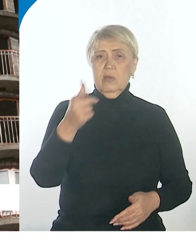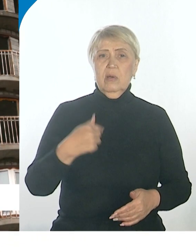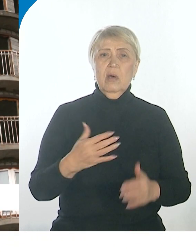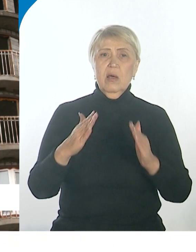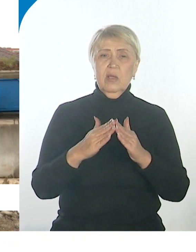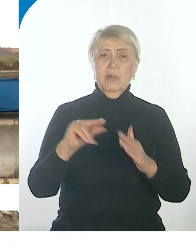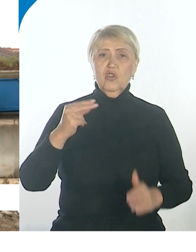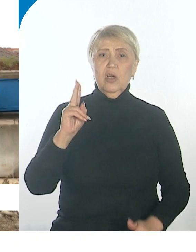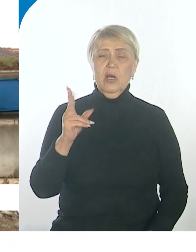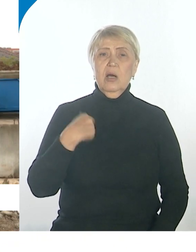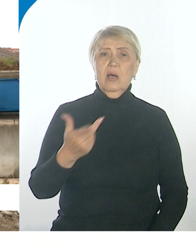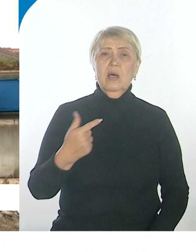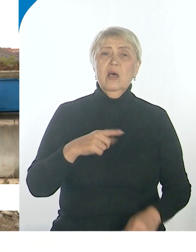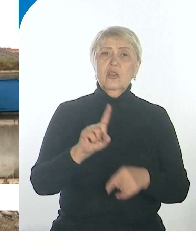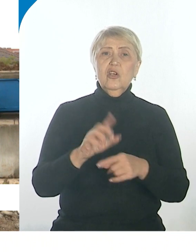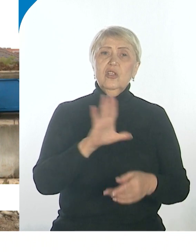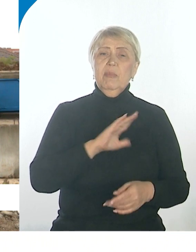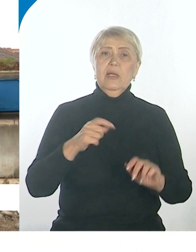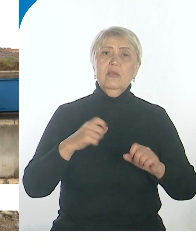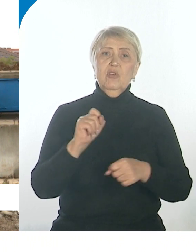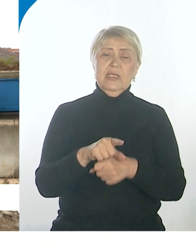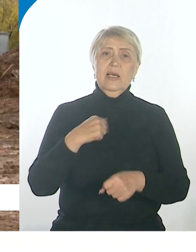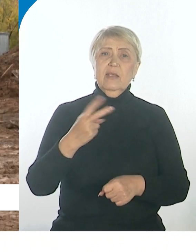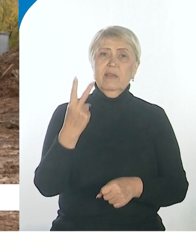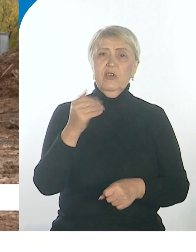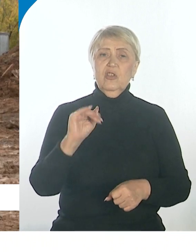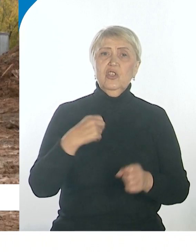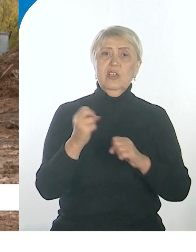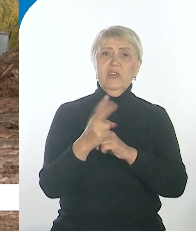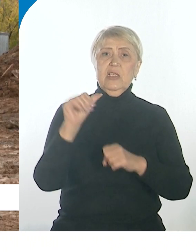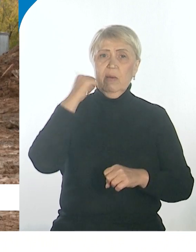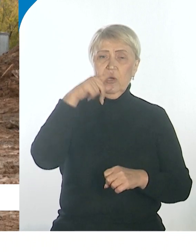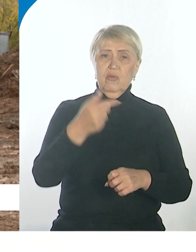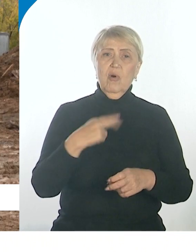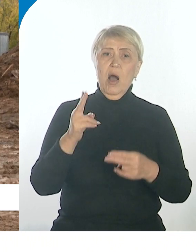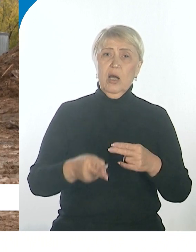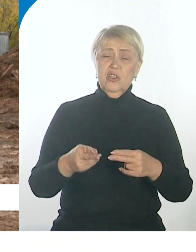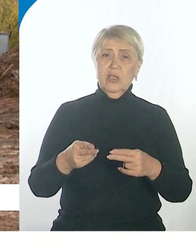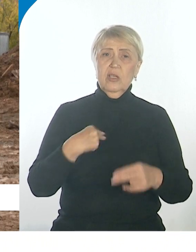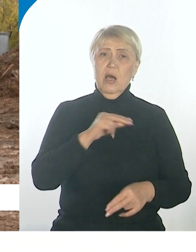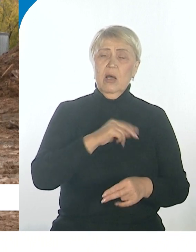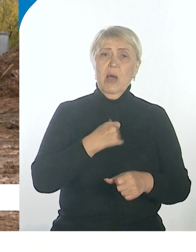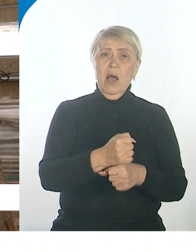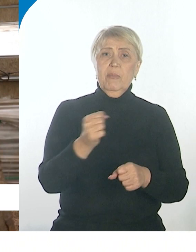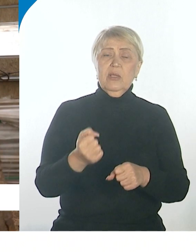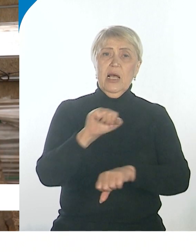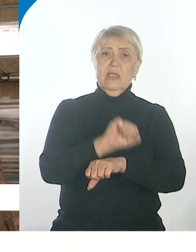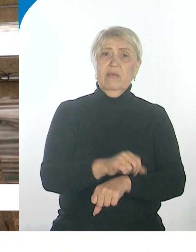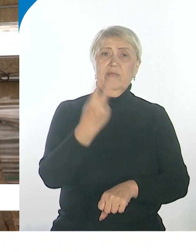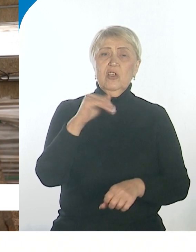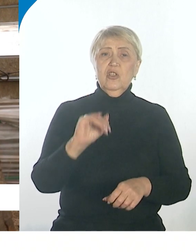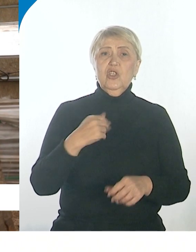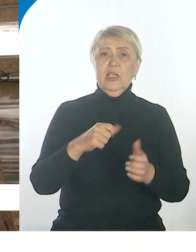Дома ЖК и Дельвейс должны были сдать еще в 2012 году. Окончательно работы на объекте остановились в 2017, когда